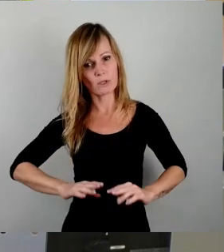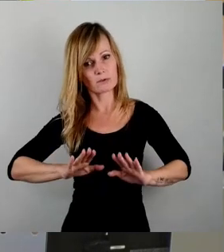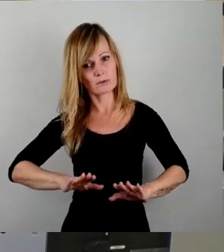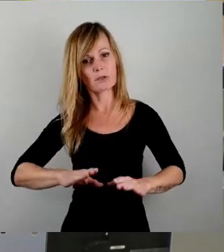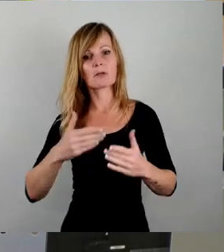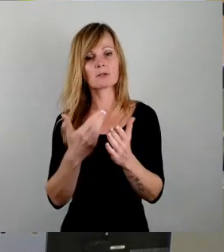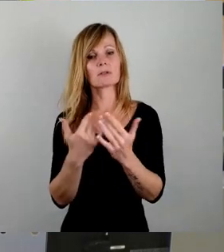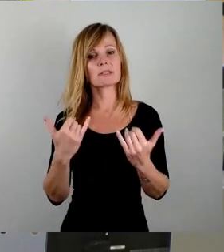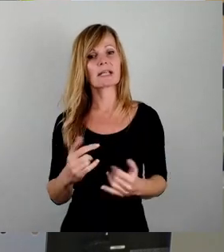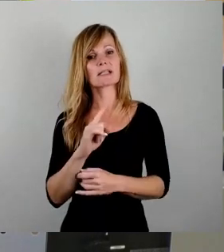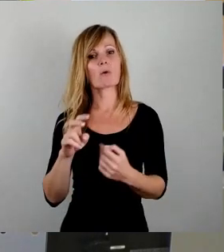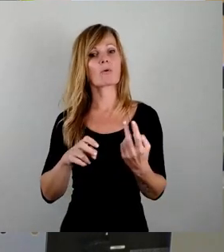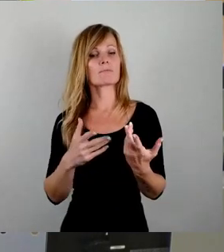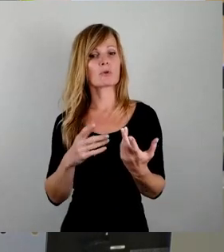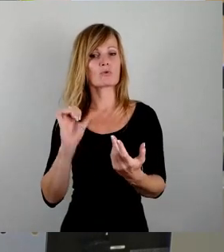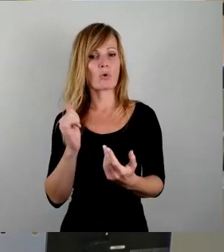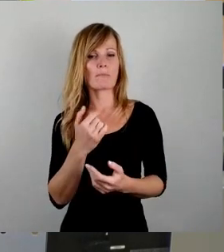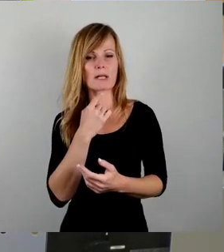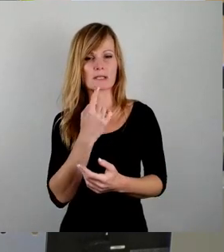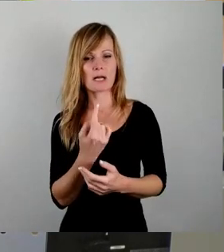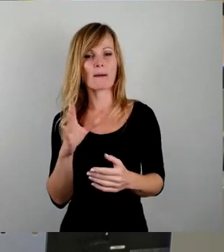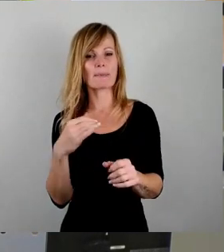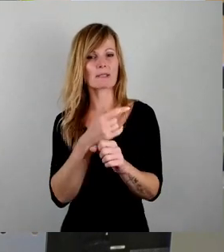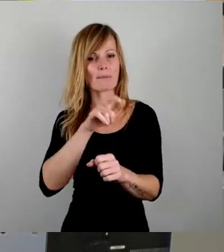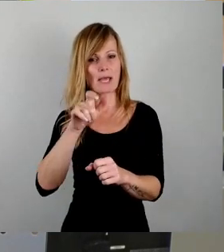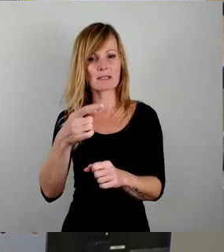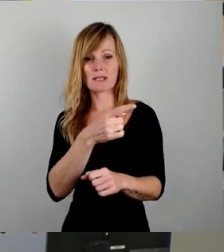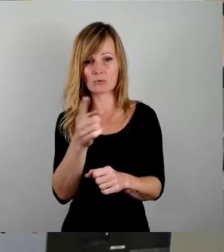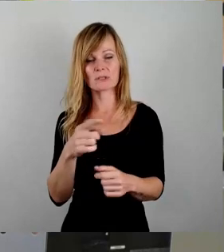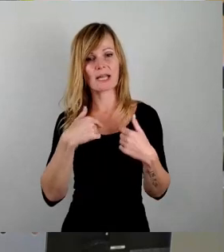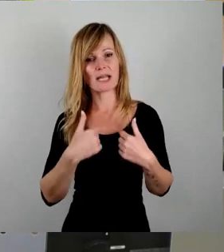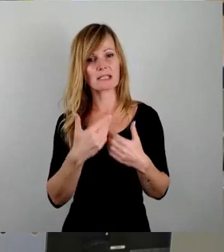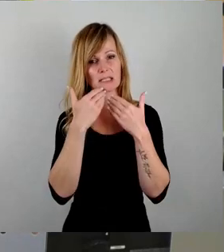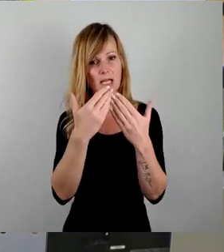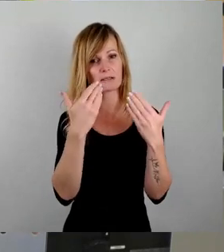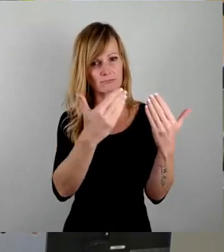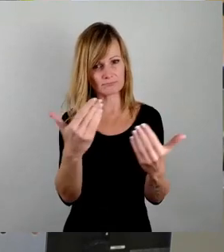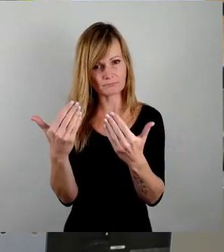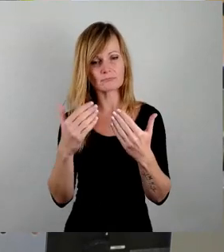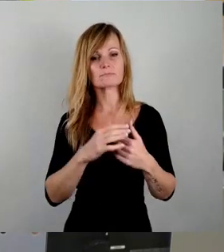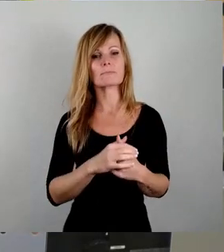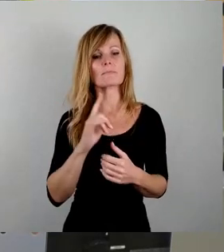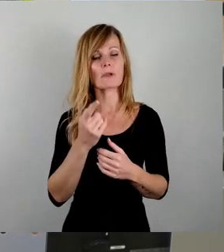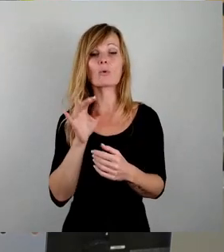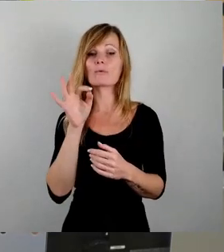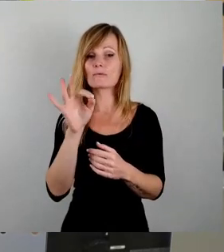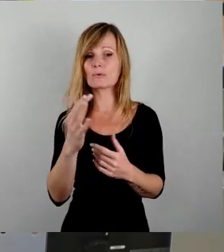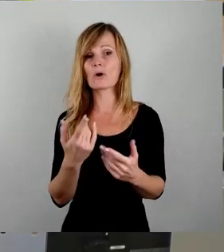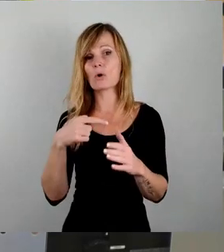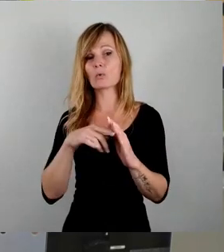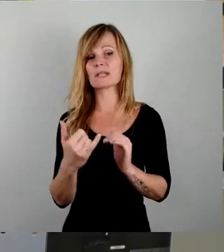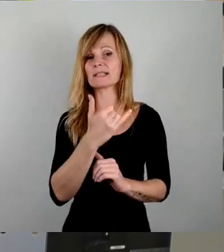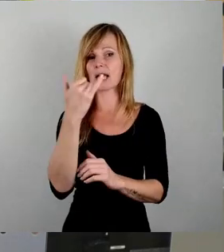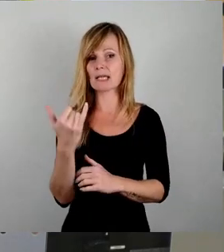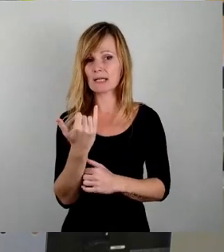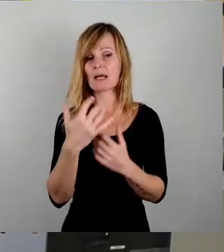Stelle auch nutzen, um den Mitarbeiterinnen und Mitarbeitern dort herzlichen Dank auszusprechen. Auch für die unterjährige Berichtserstattung